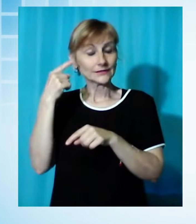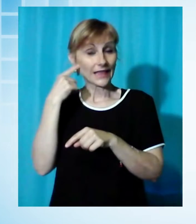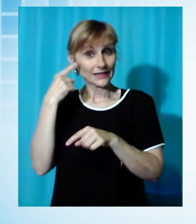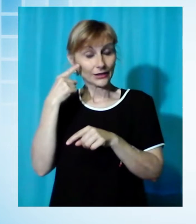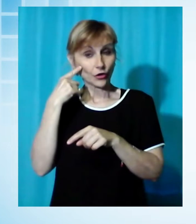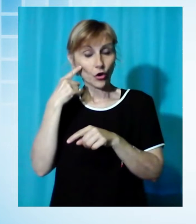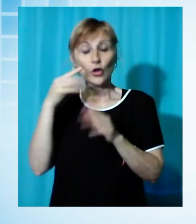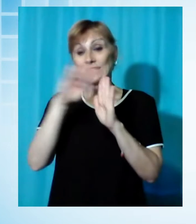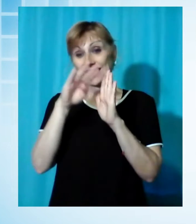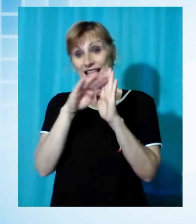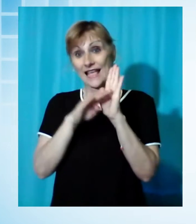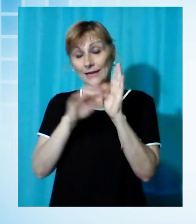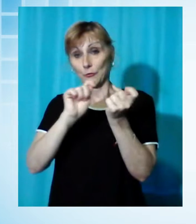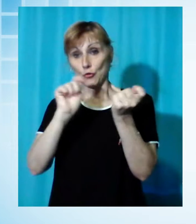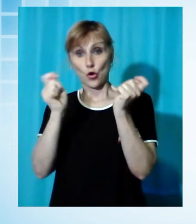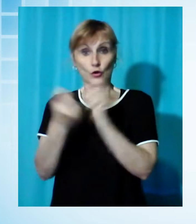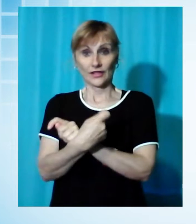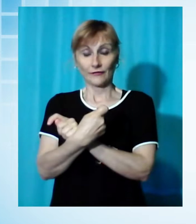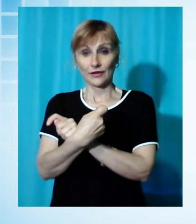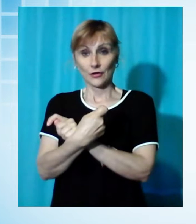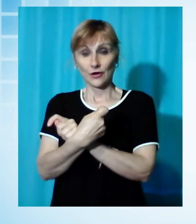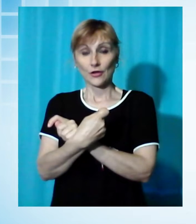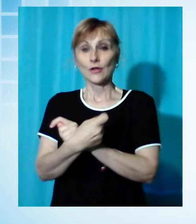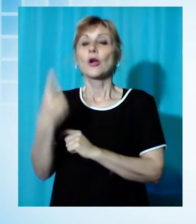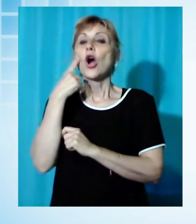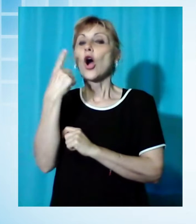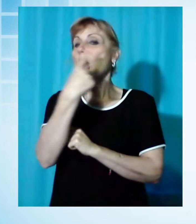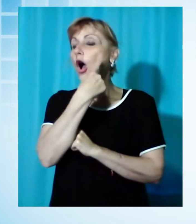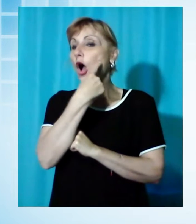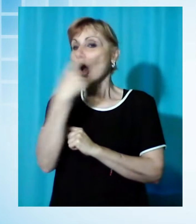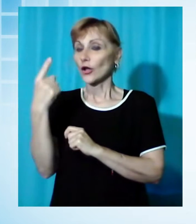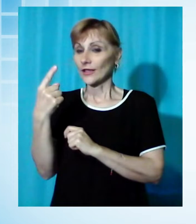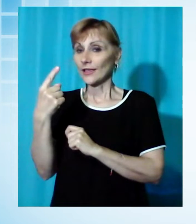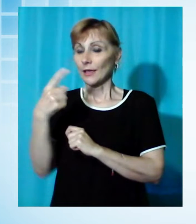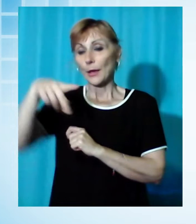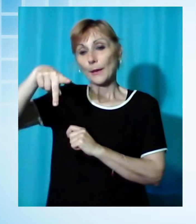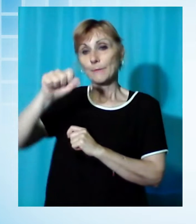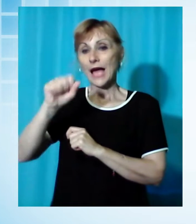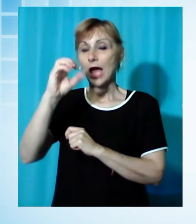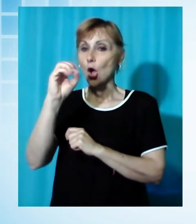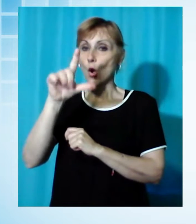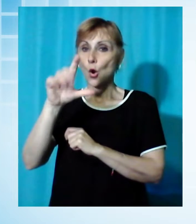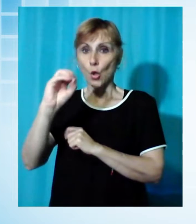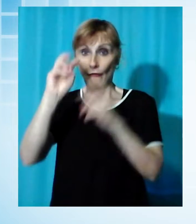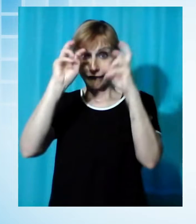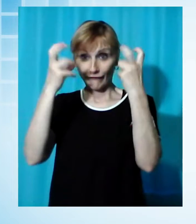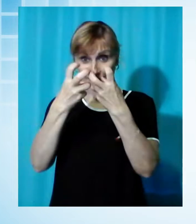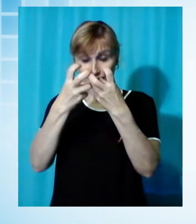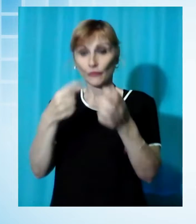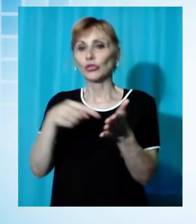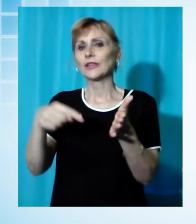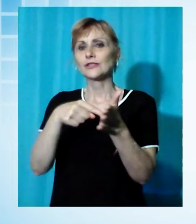la rubrica con gli occhi di Paolo che è di solito alla fine della prima parte del TG,